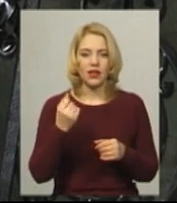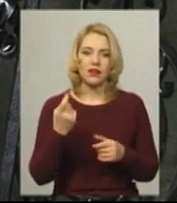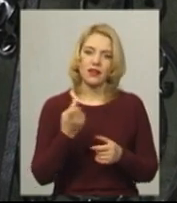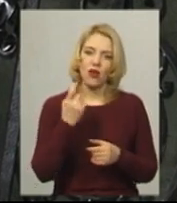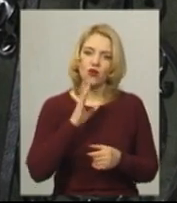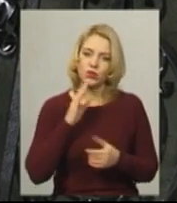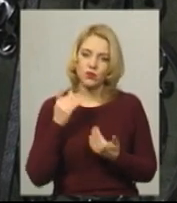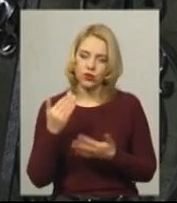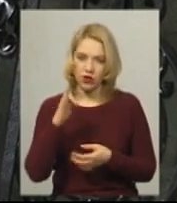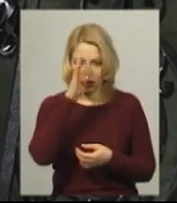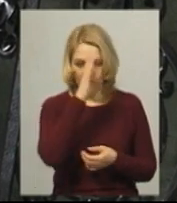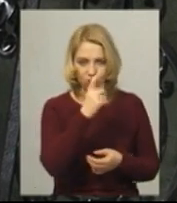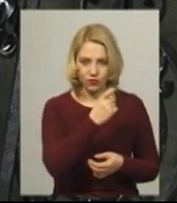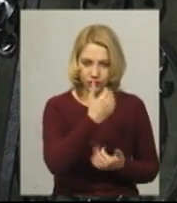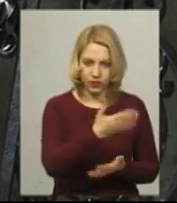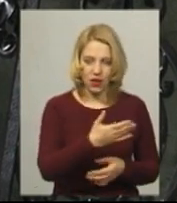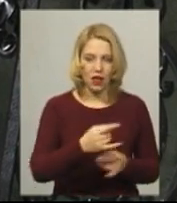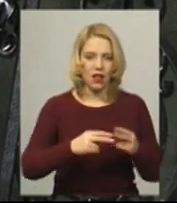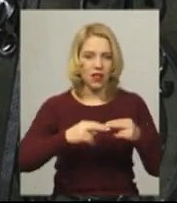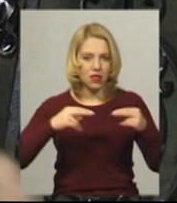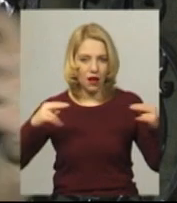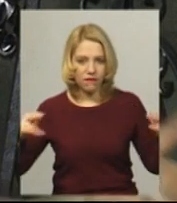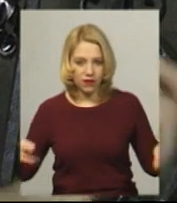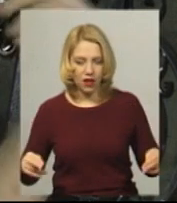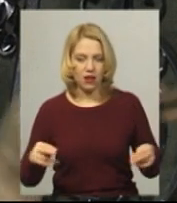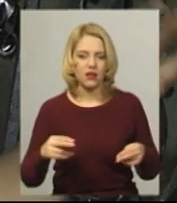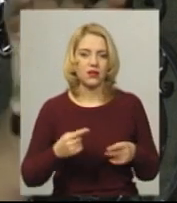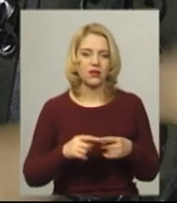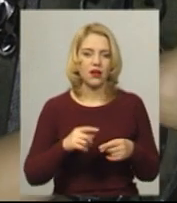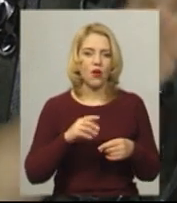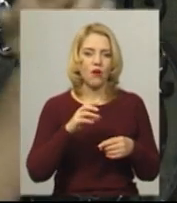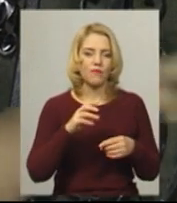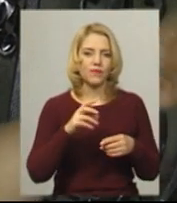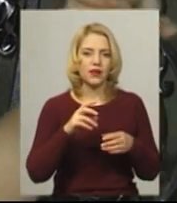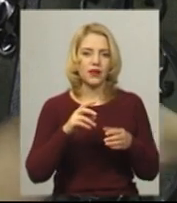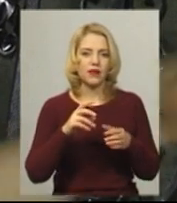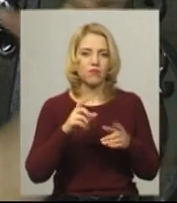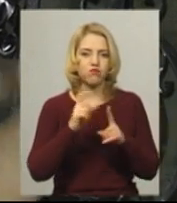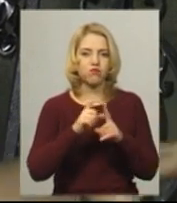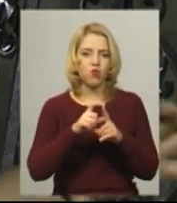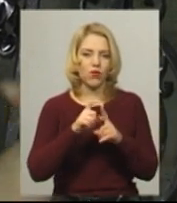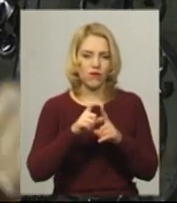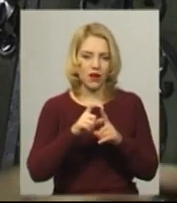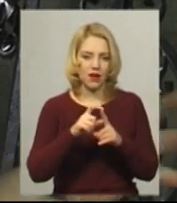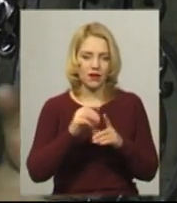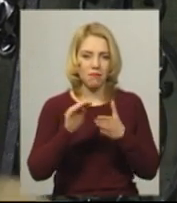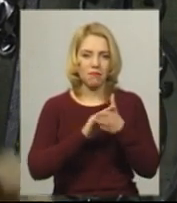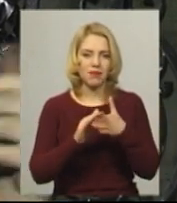господині. Лавка велика, прізвище